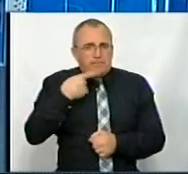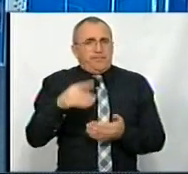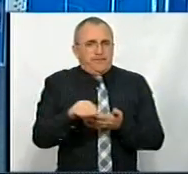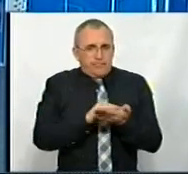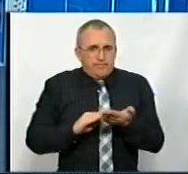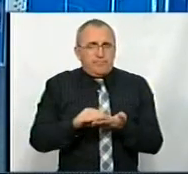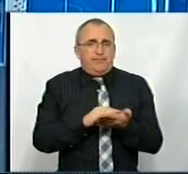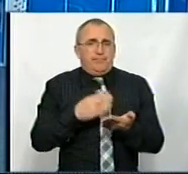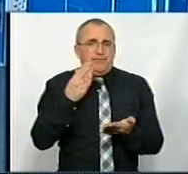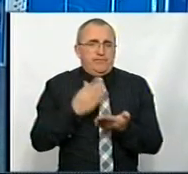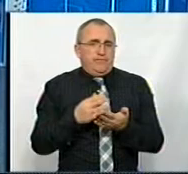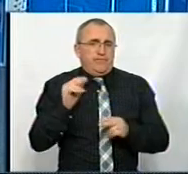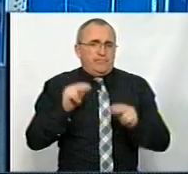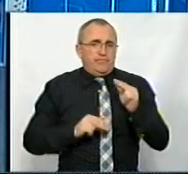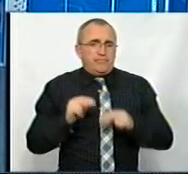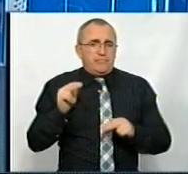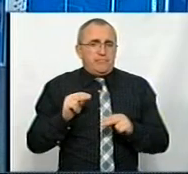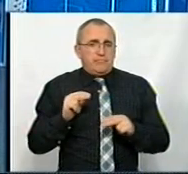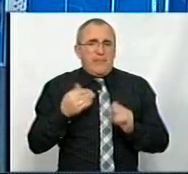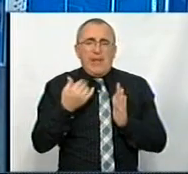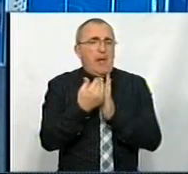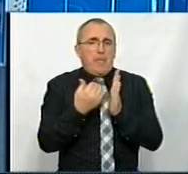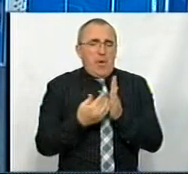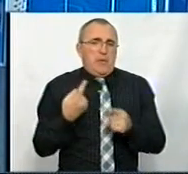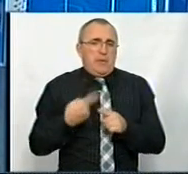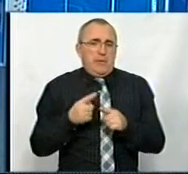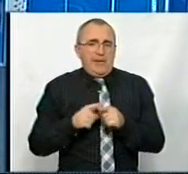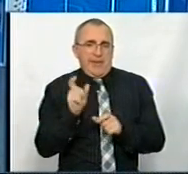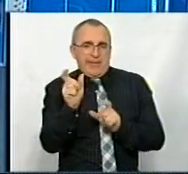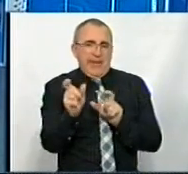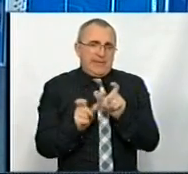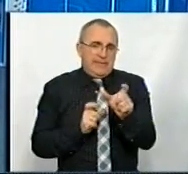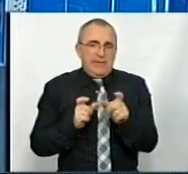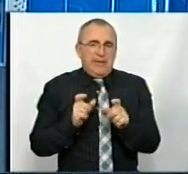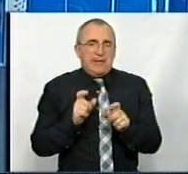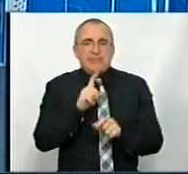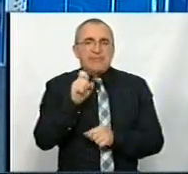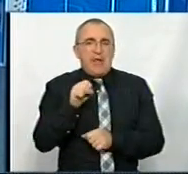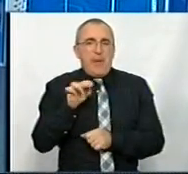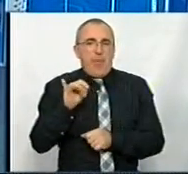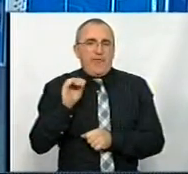у мене навіть я там вважаю, це не програма, а такі тези, заповідні десь.